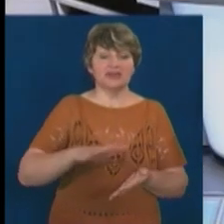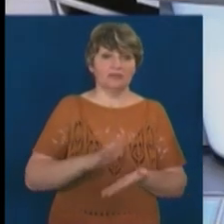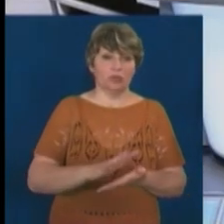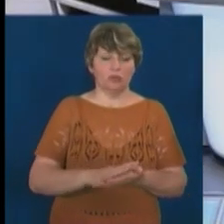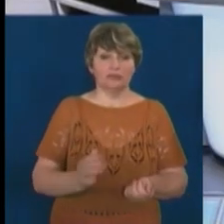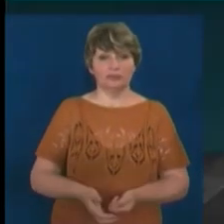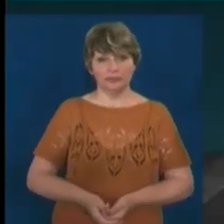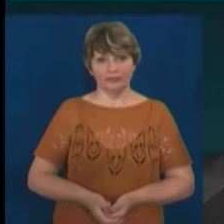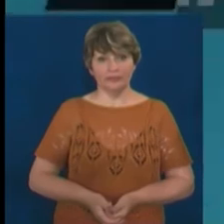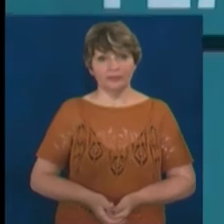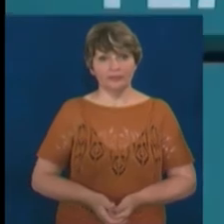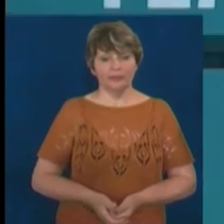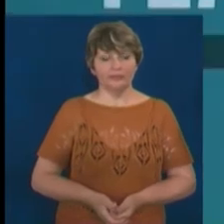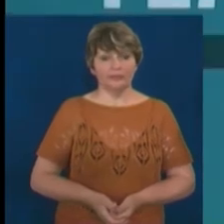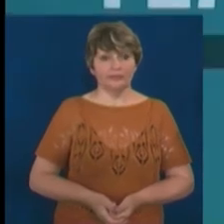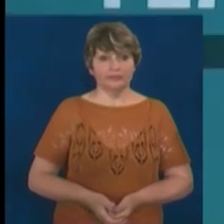прошу.